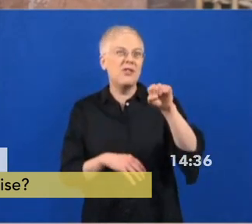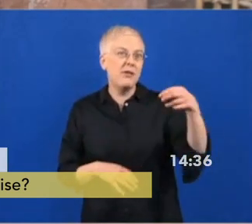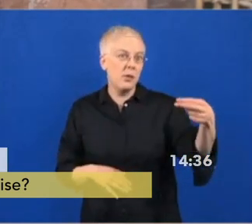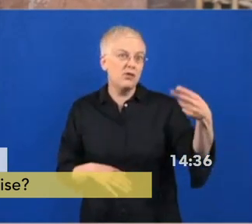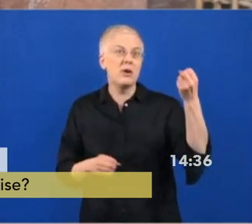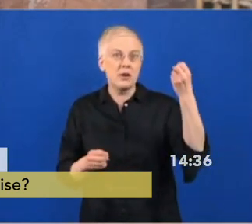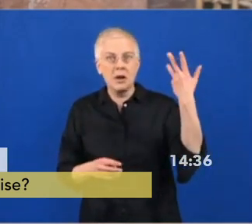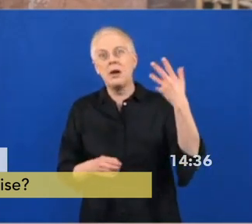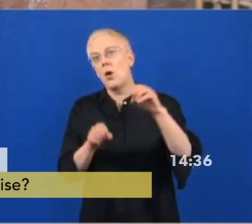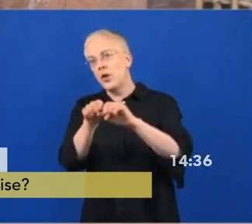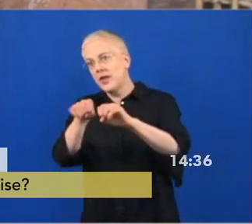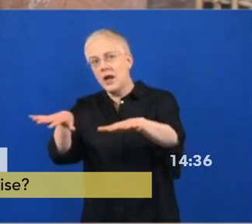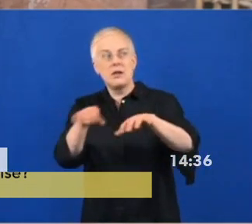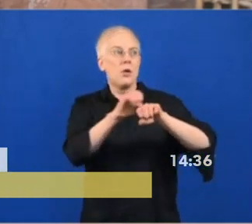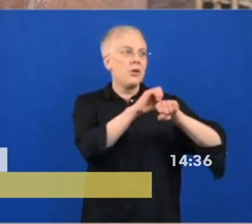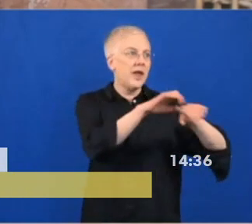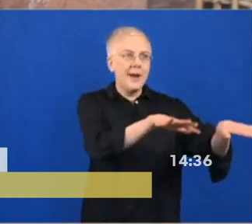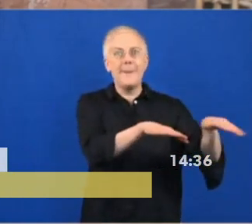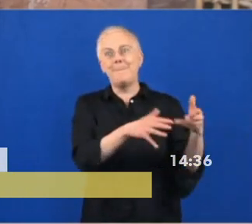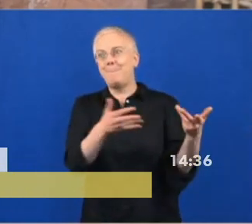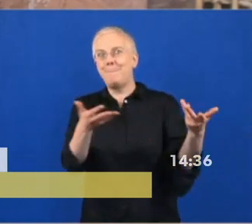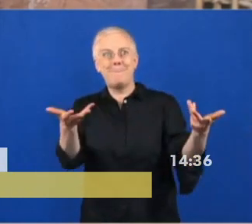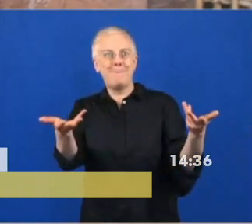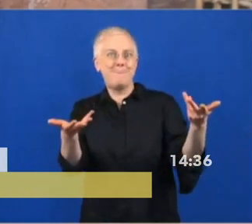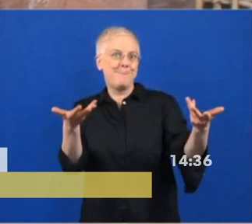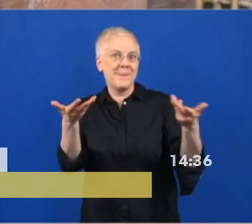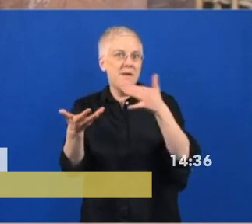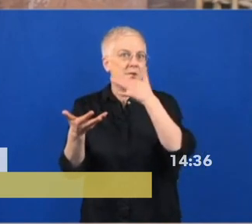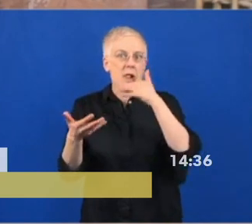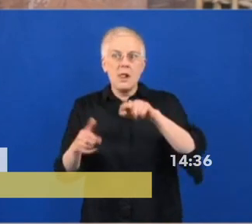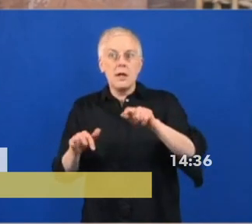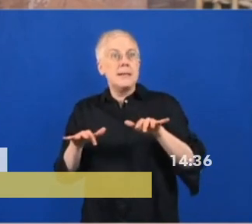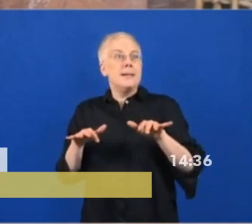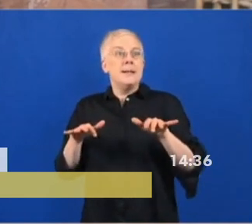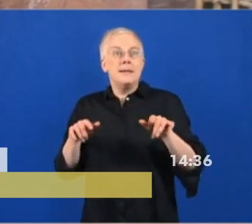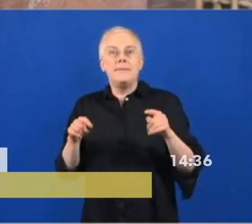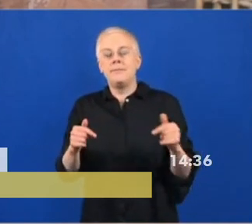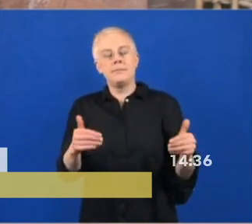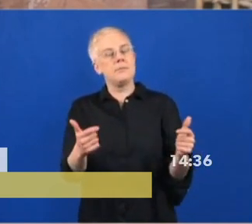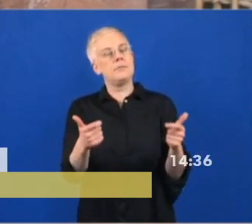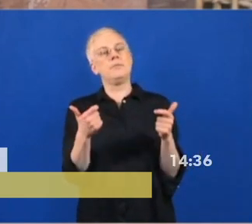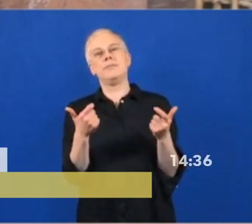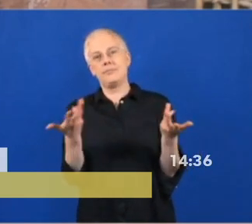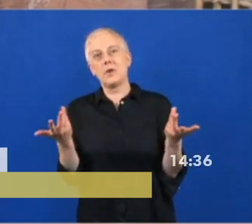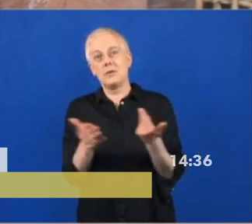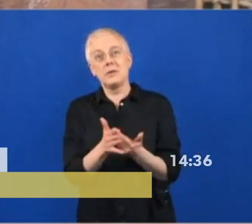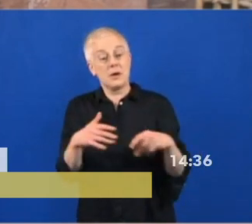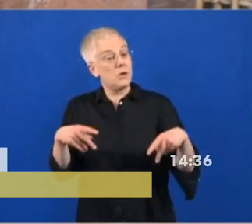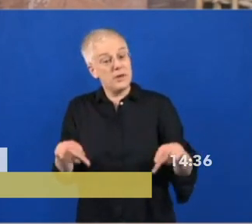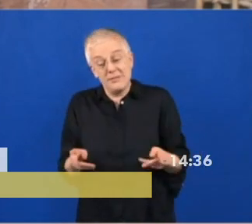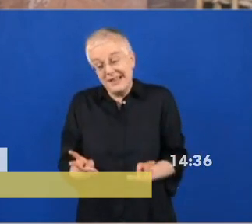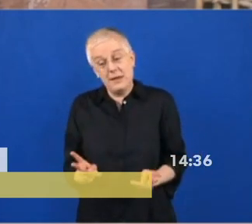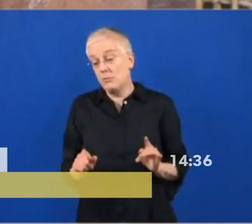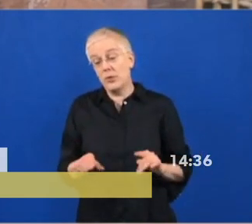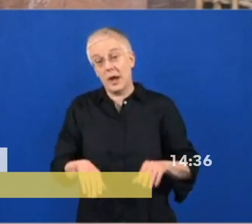der Nord- und Ostseeküste. Und insofern ist das insgesamt ein plausibles Konzept. Gleichwohl